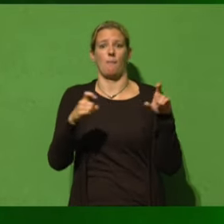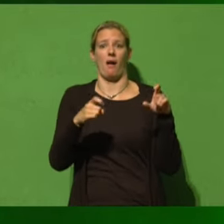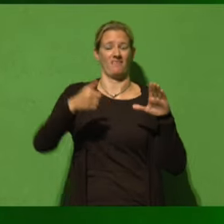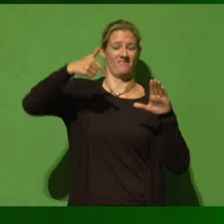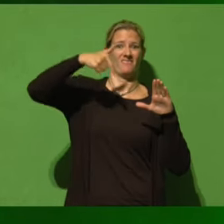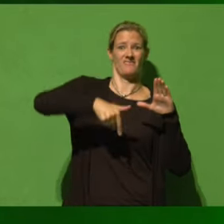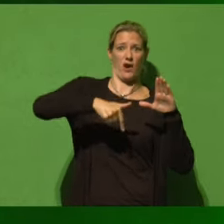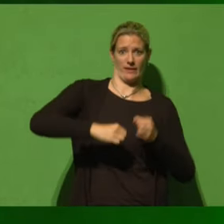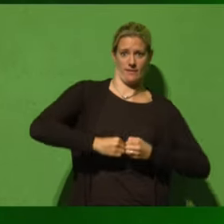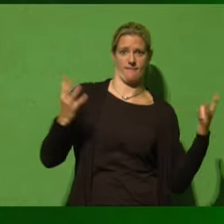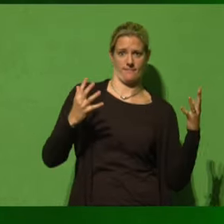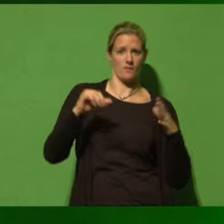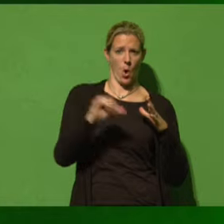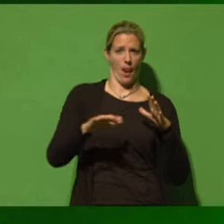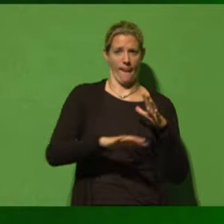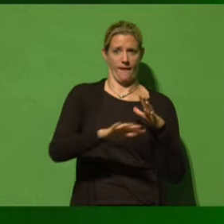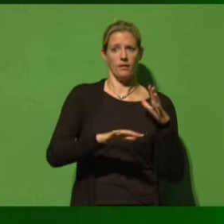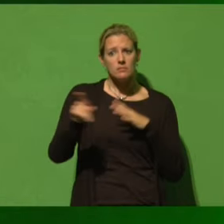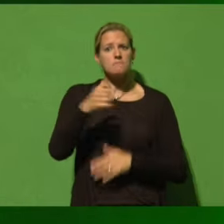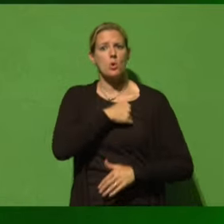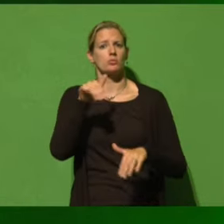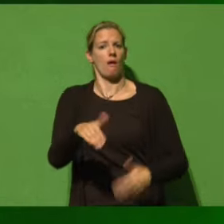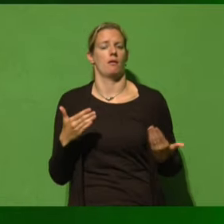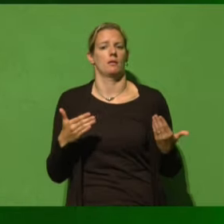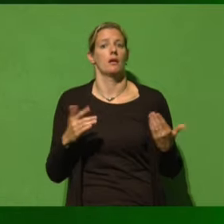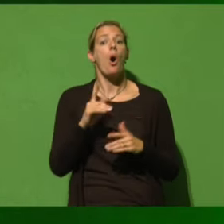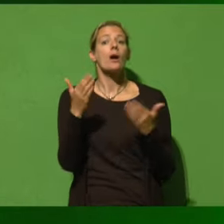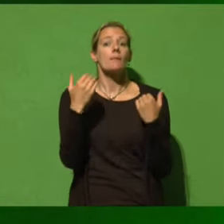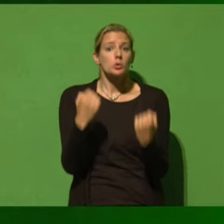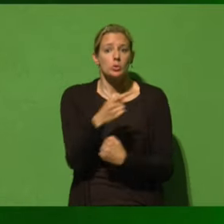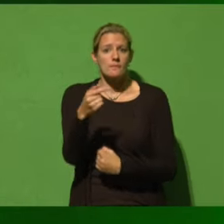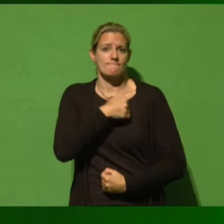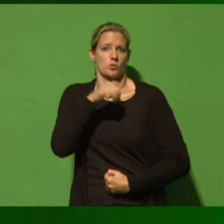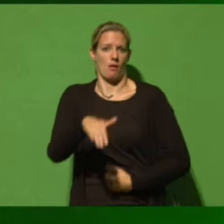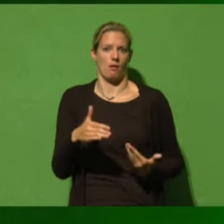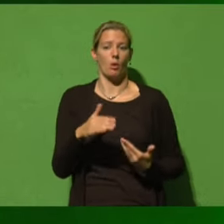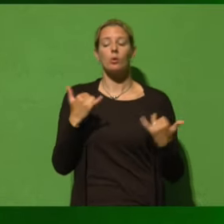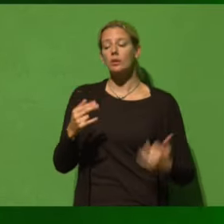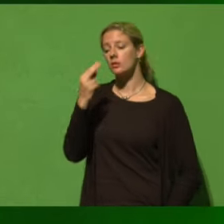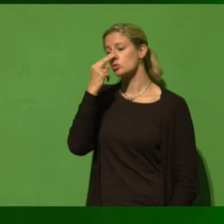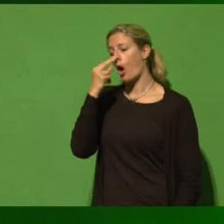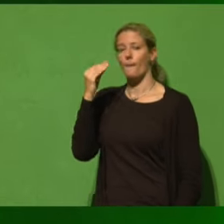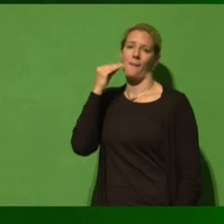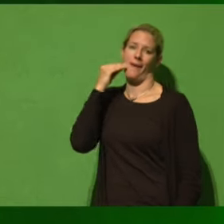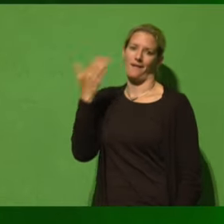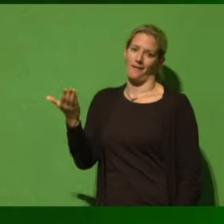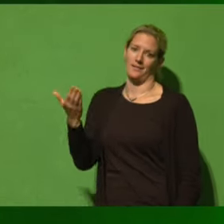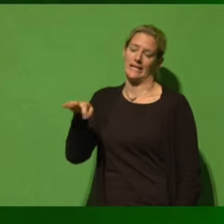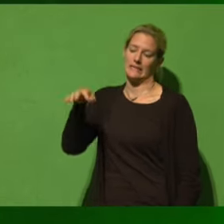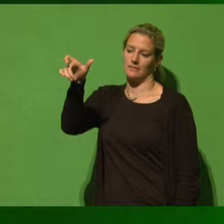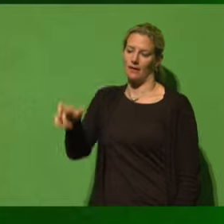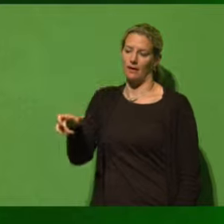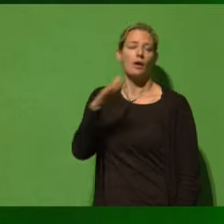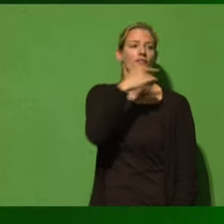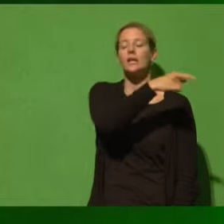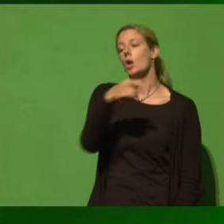Konflikt bei Klimaschutz. Und jetzt schauen wir uns wieder im Verhältnis dazu die Kanzlerin an. Was ist bei der Kanzlerin? Ich meine, sie wird ja immer gelobt.